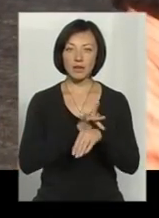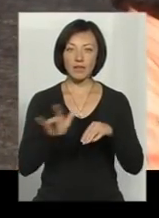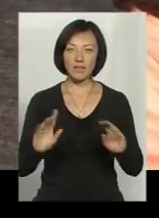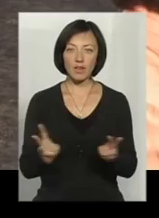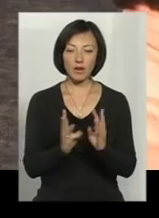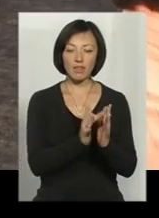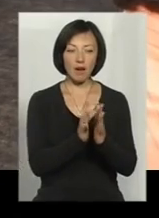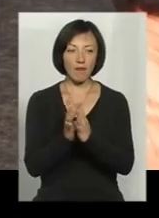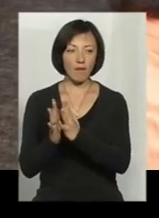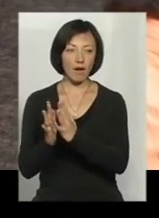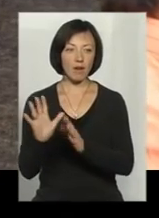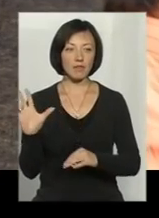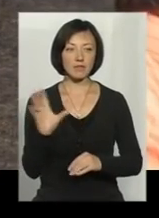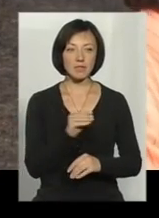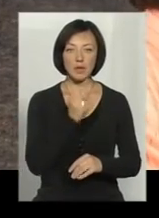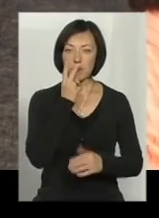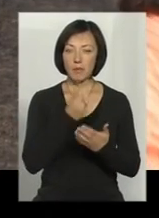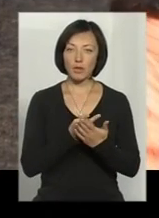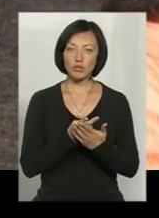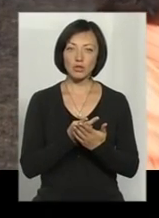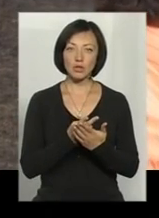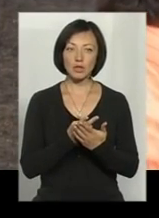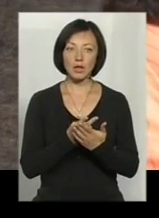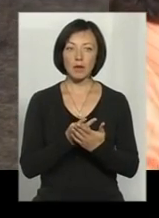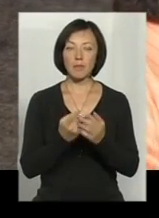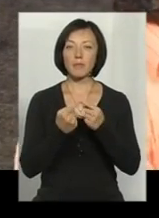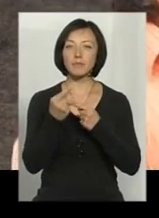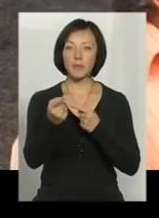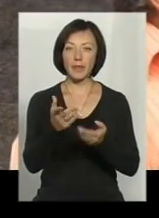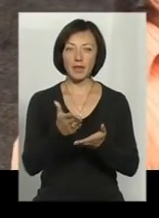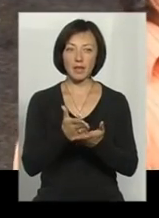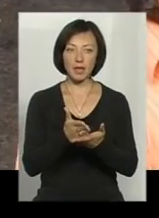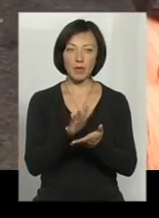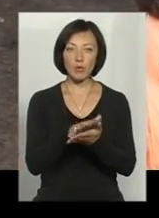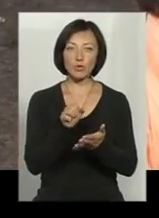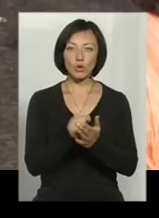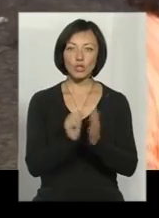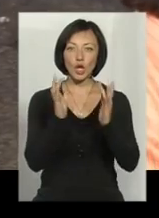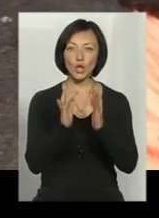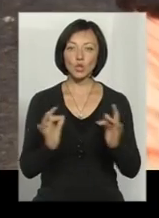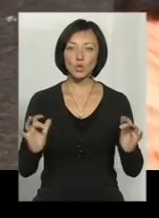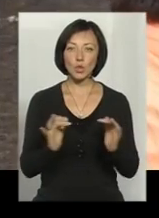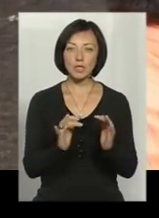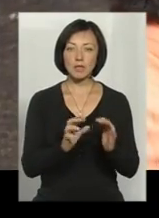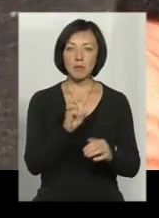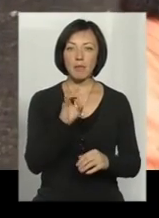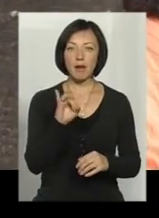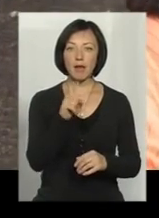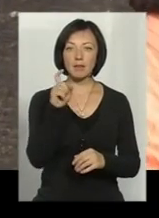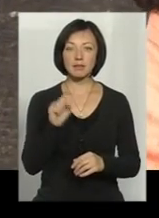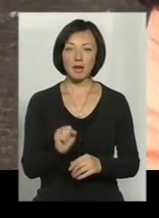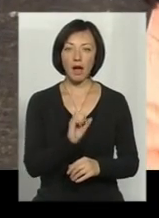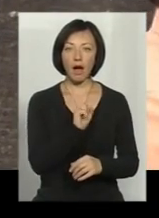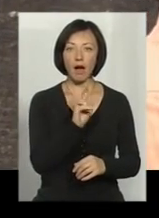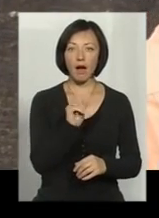вся трава. Ну, в основному бачите, в самому переді є поскоржені сосні, берези. Ну, тут акація ще